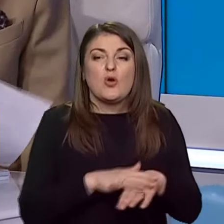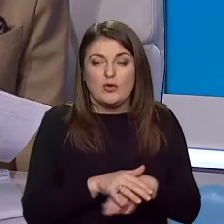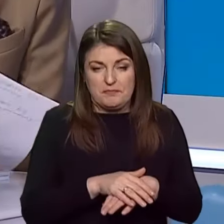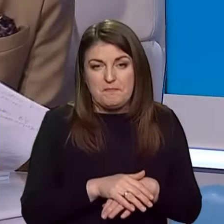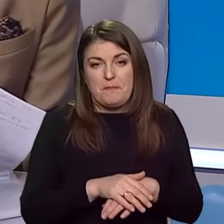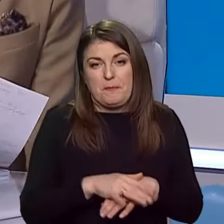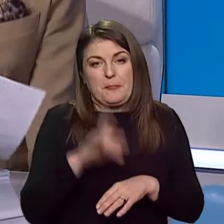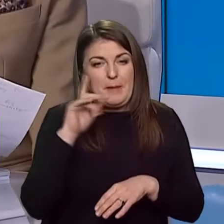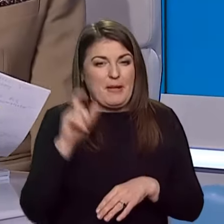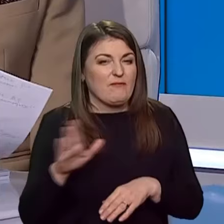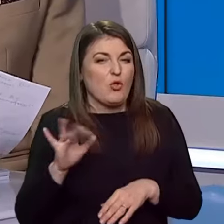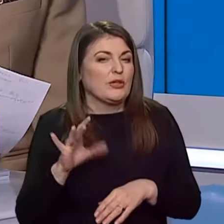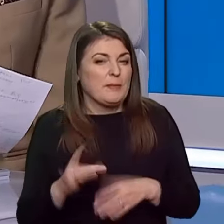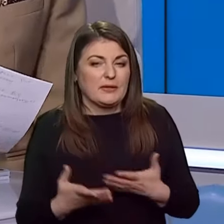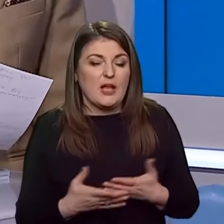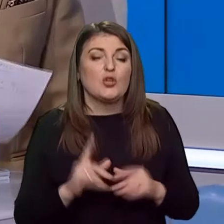Пане Володимире,